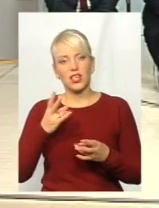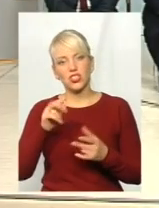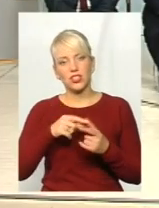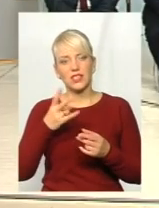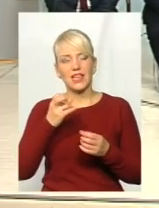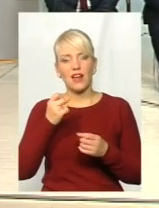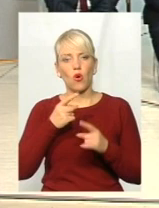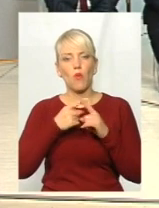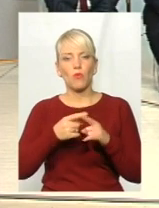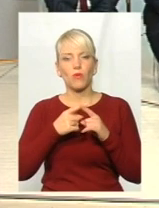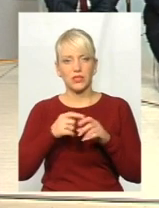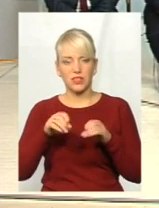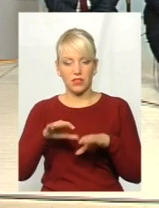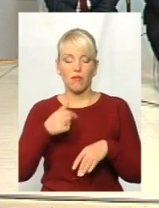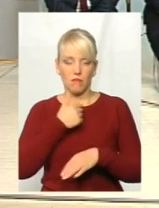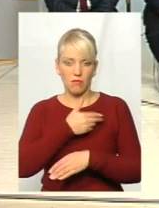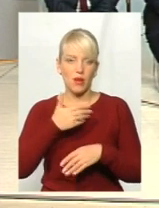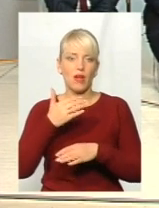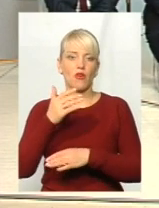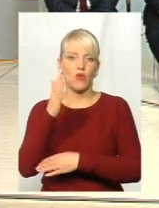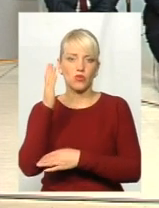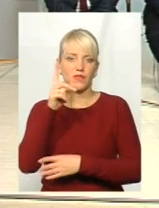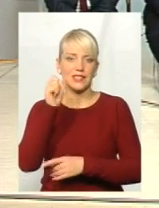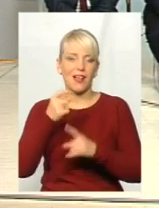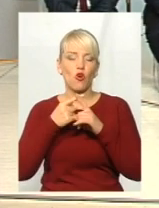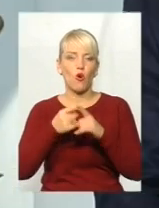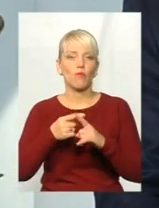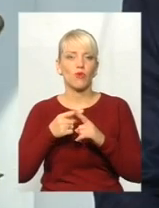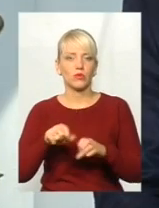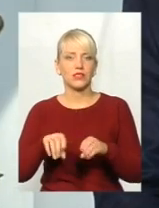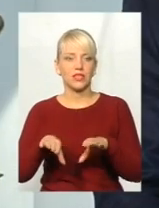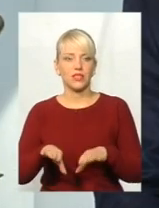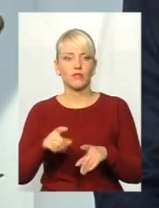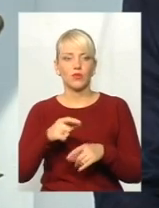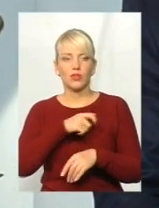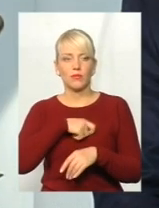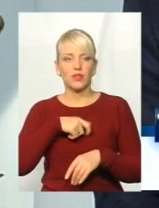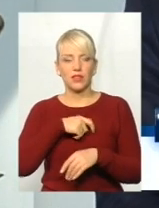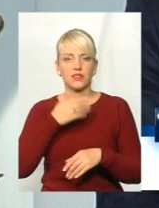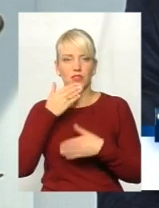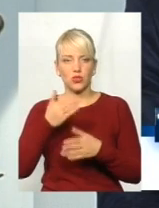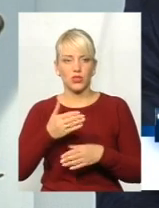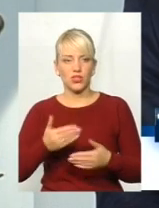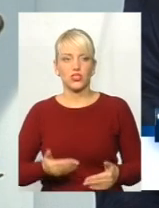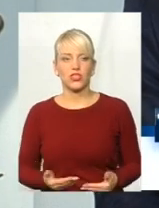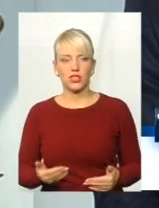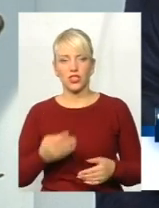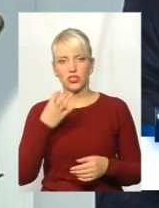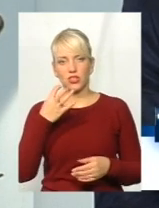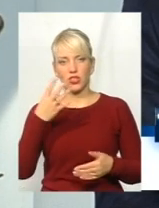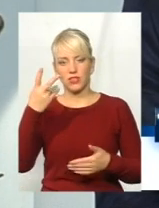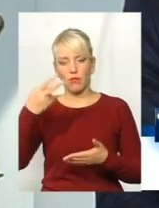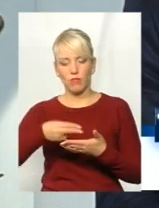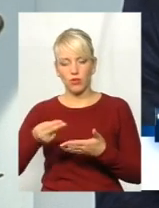Ми голосували за компромісне рішення, оскільки до нас, до колеги депутата Федорчука звернулися жителі біля 400 підписів